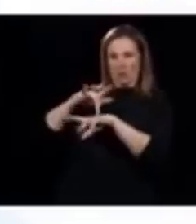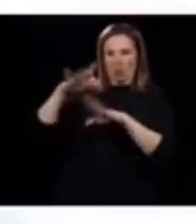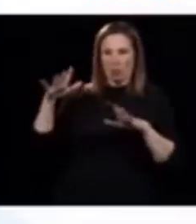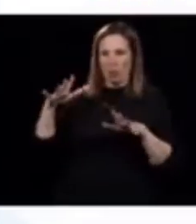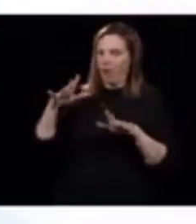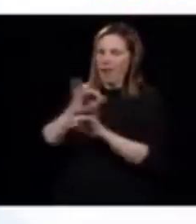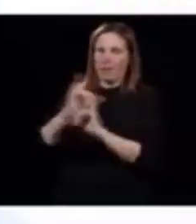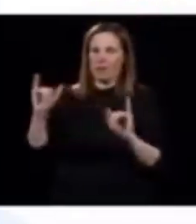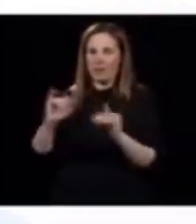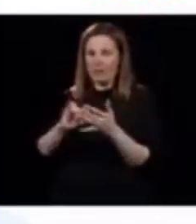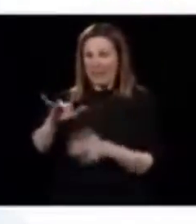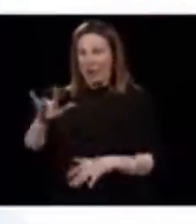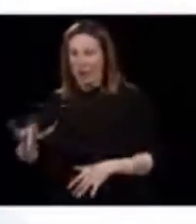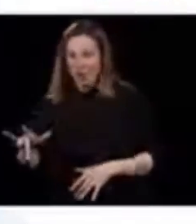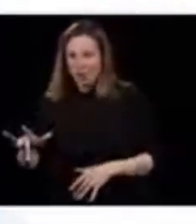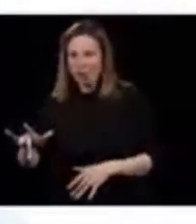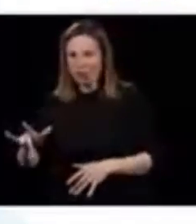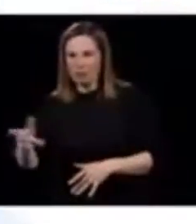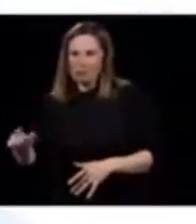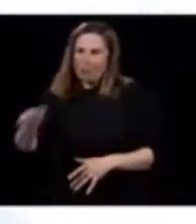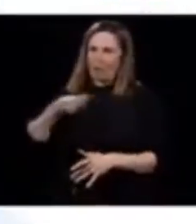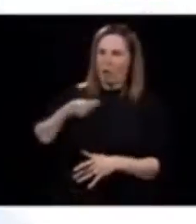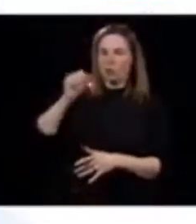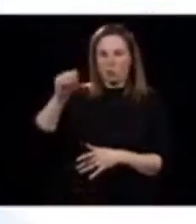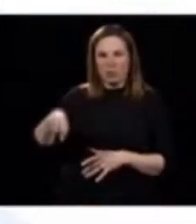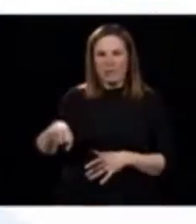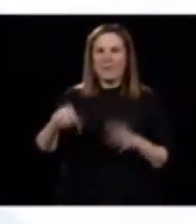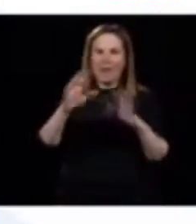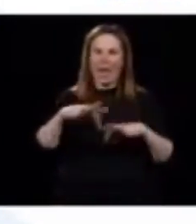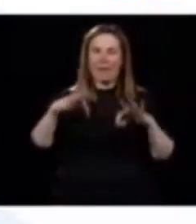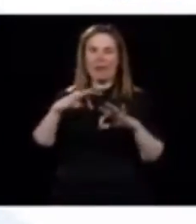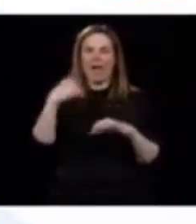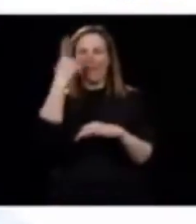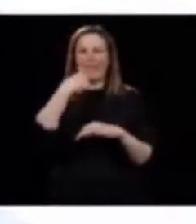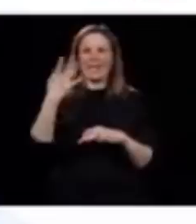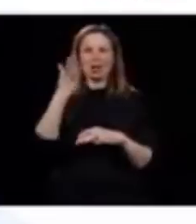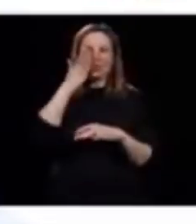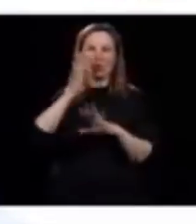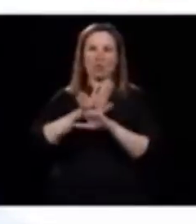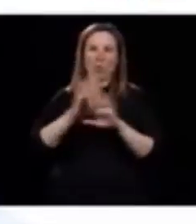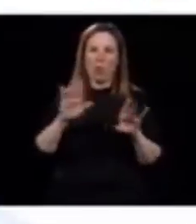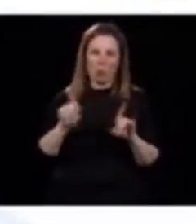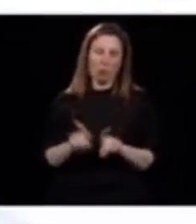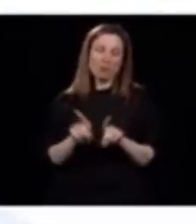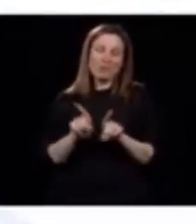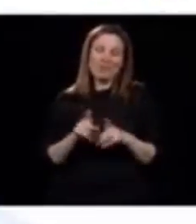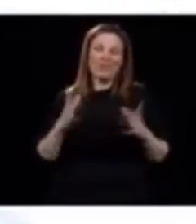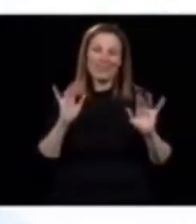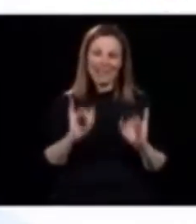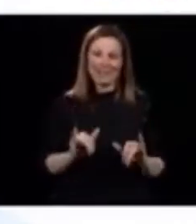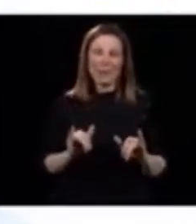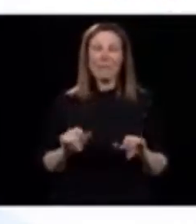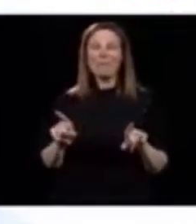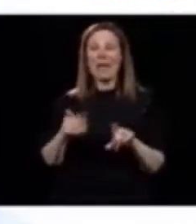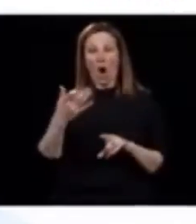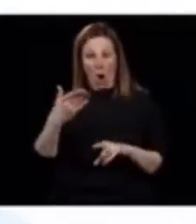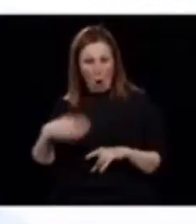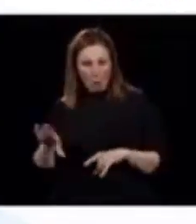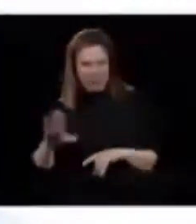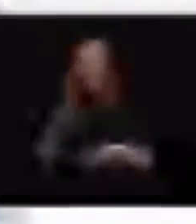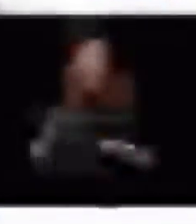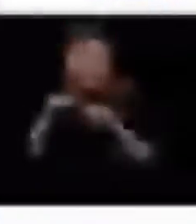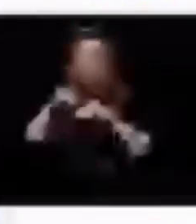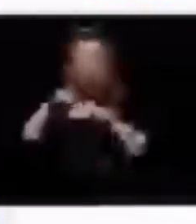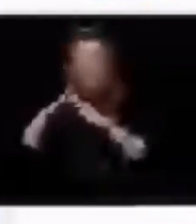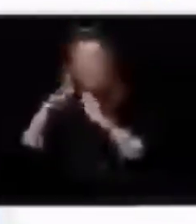au banc, puis que vous vous mettez ça dans la figure. Vous comprenez, c'est pour ça que quelque part, les objets, oui, dans les